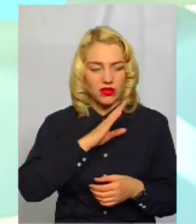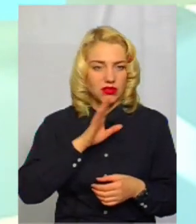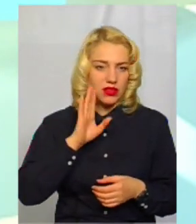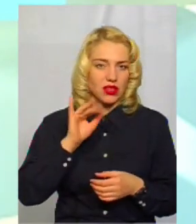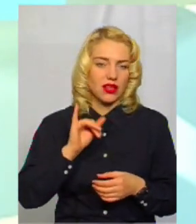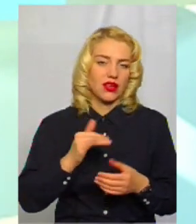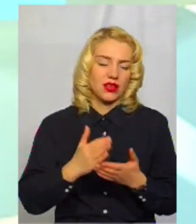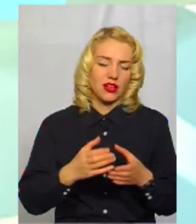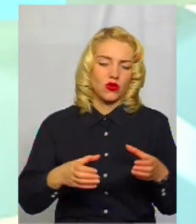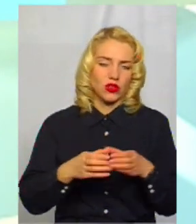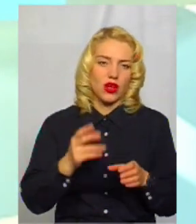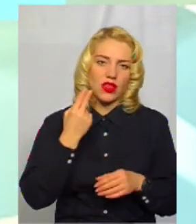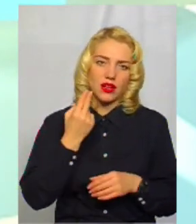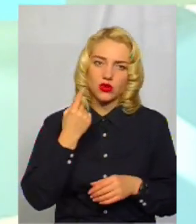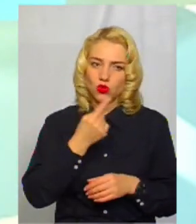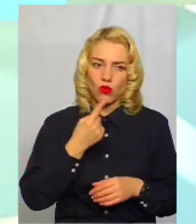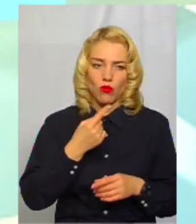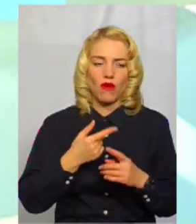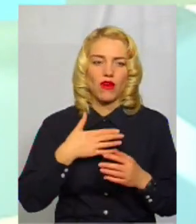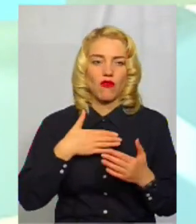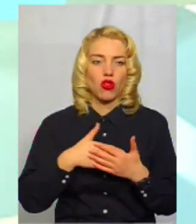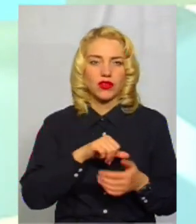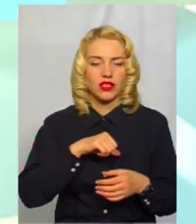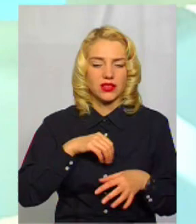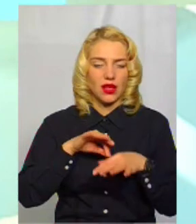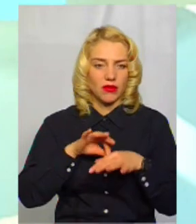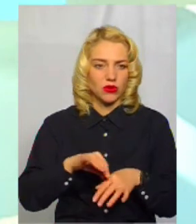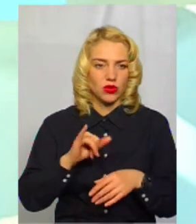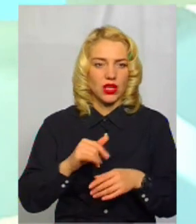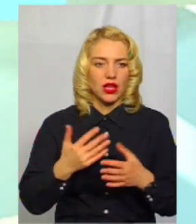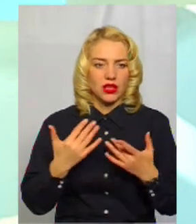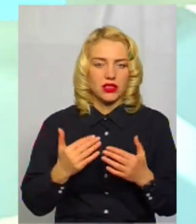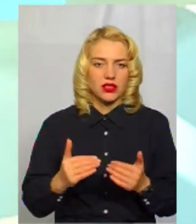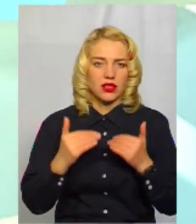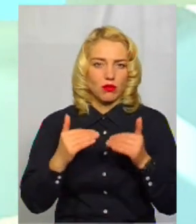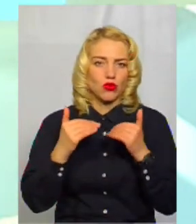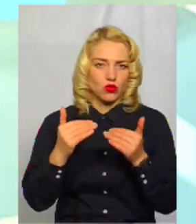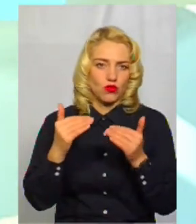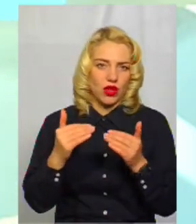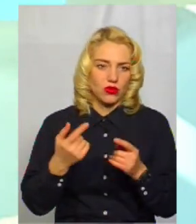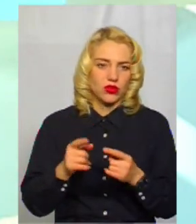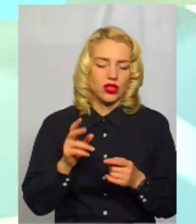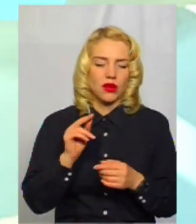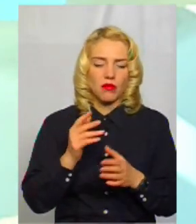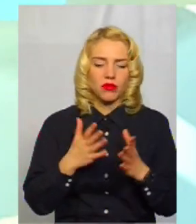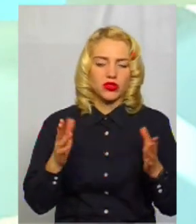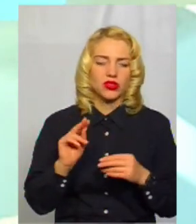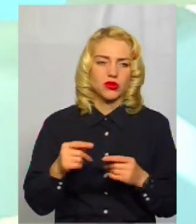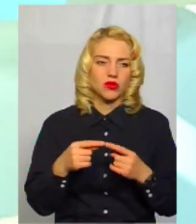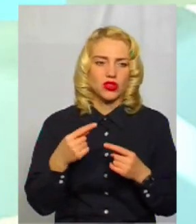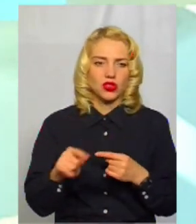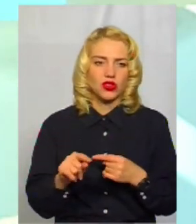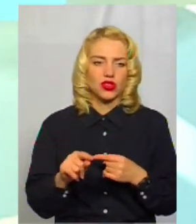і є там гурток англійською мовою, волонтери ведуть, і вони настільки просувають більше, ніж інші колеги. В